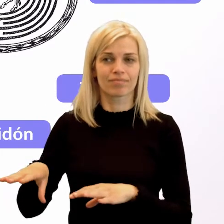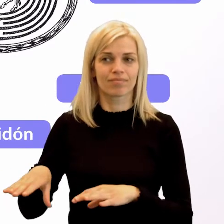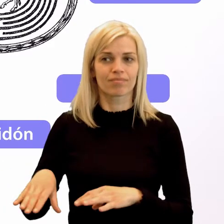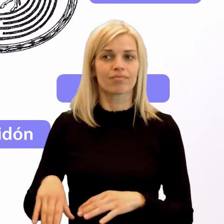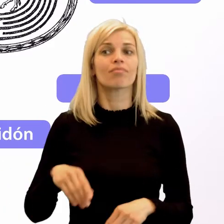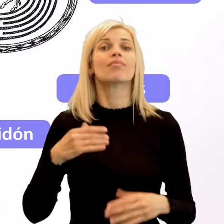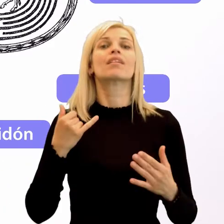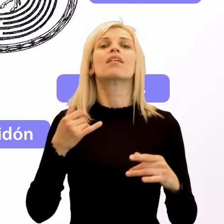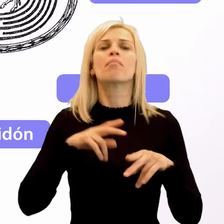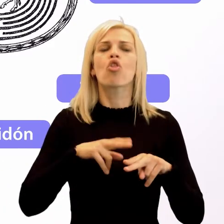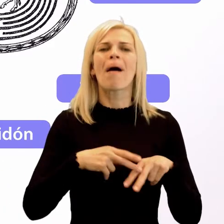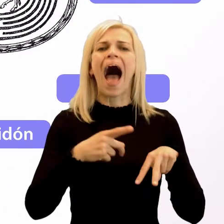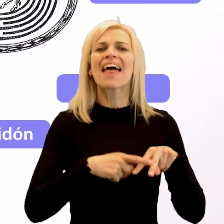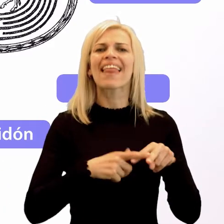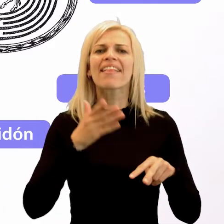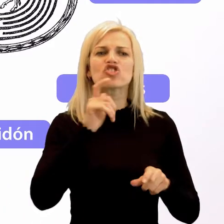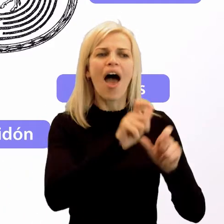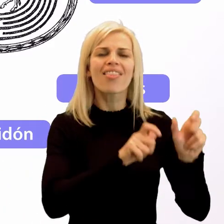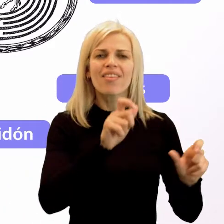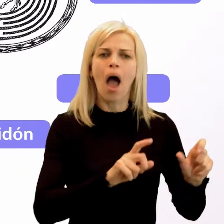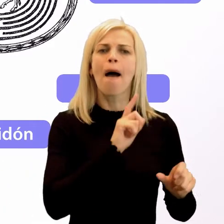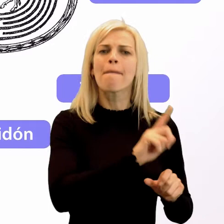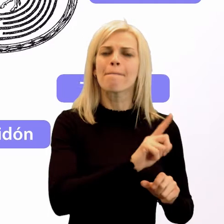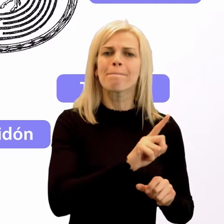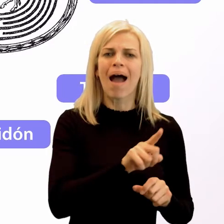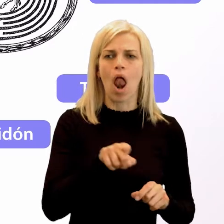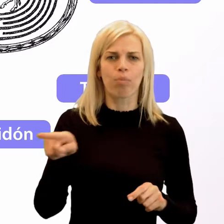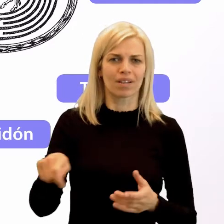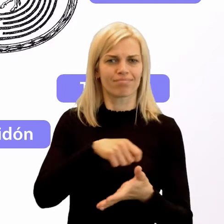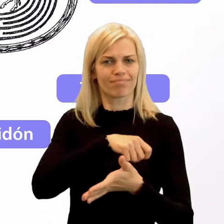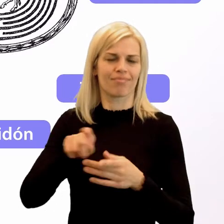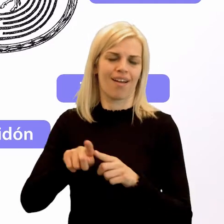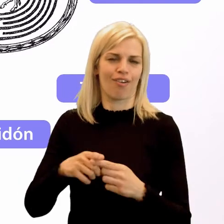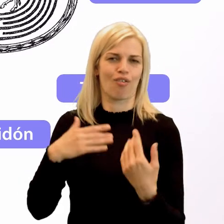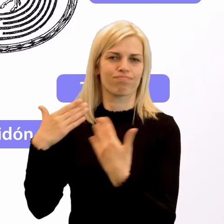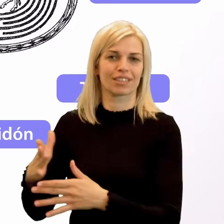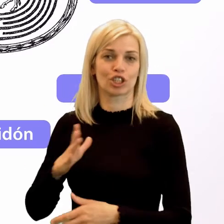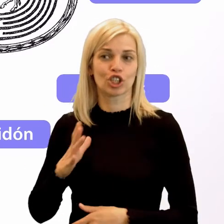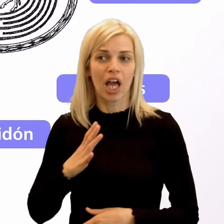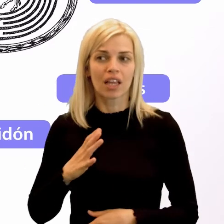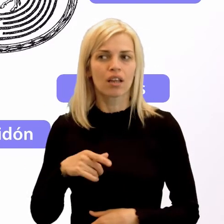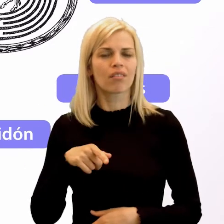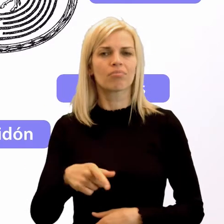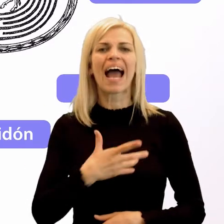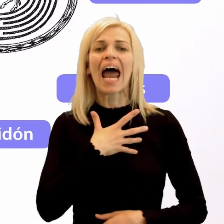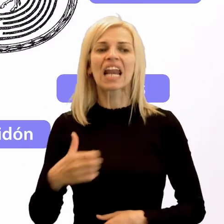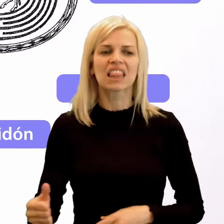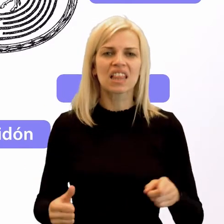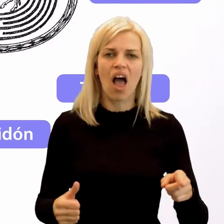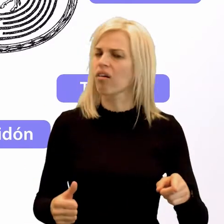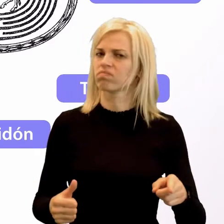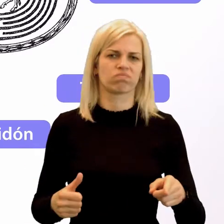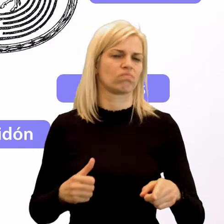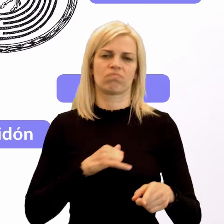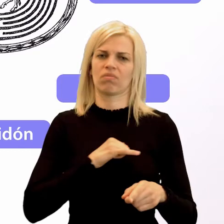Atenčanov, ich hrdina Tézeus sa vzbúril a rozhodol sa, že dievčata nevydá, že radšej pôjde bojovať s